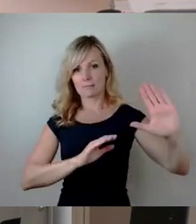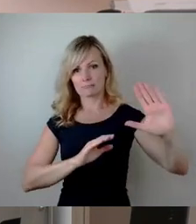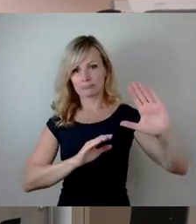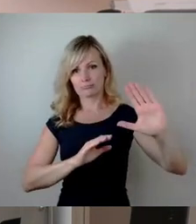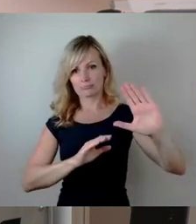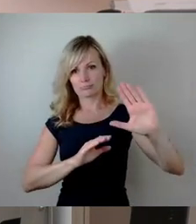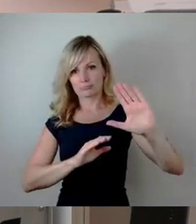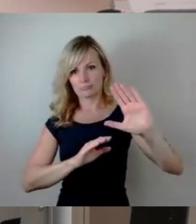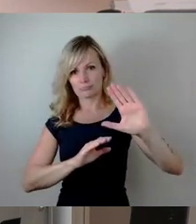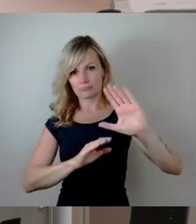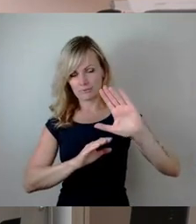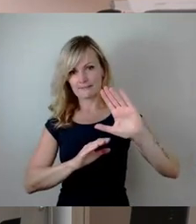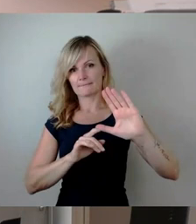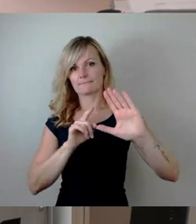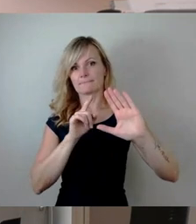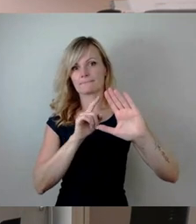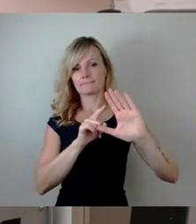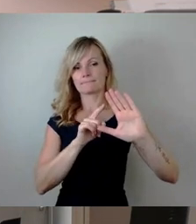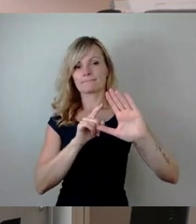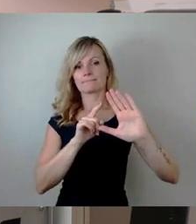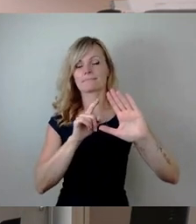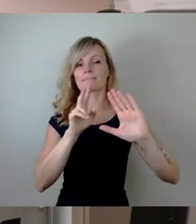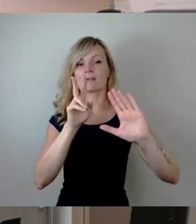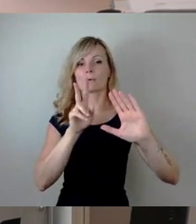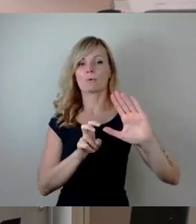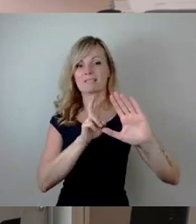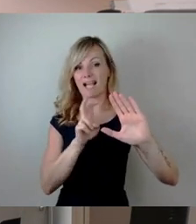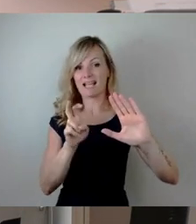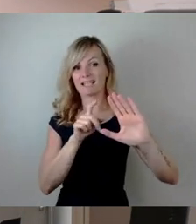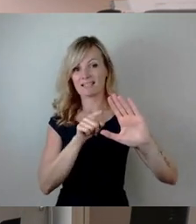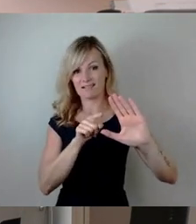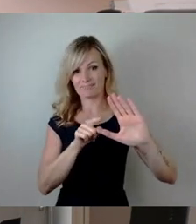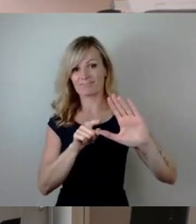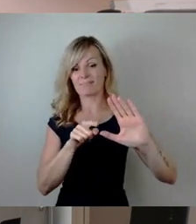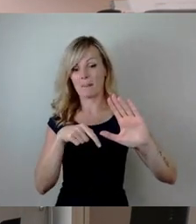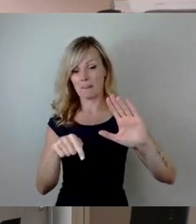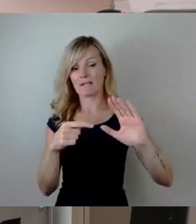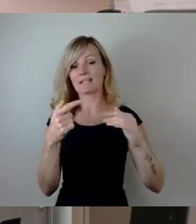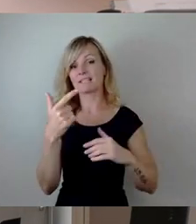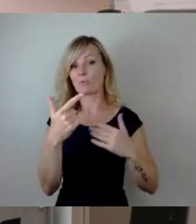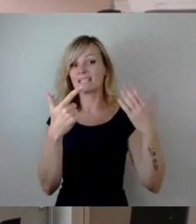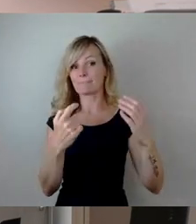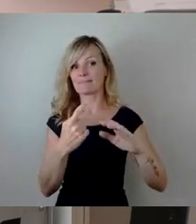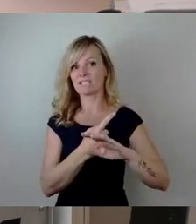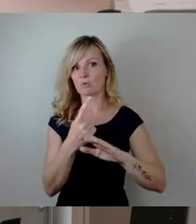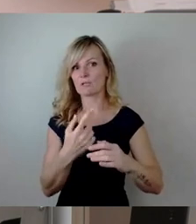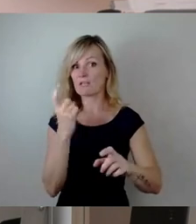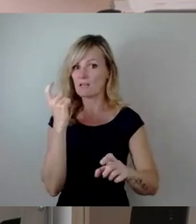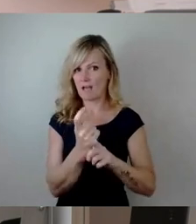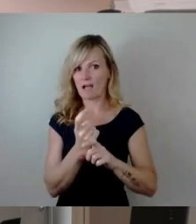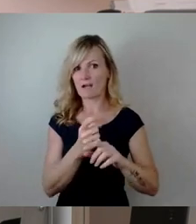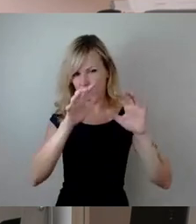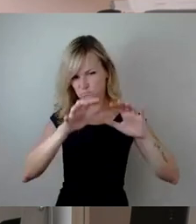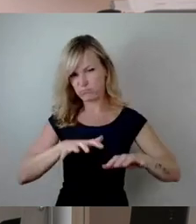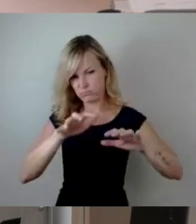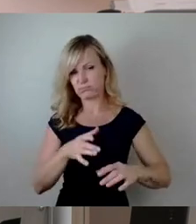Österreicherinnen und Österreicher am härtesten treffen wird in den nächsten 72 Stunden. Nach aktueller Prognose werden im